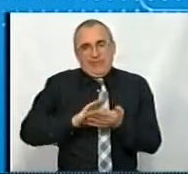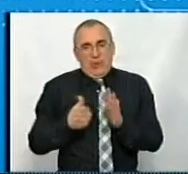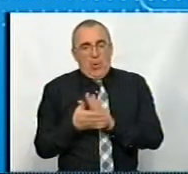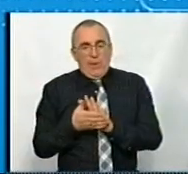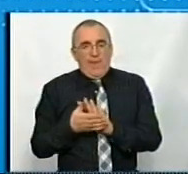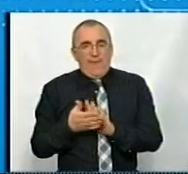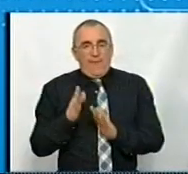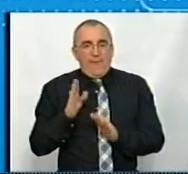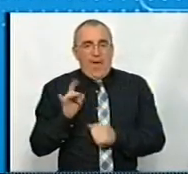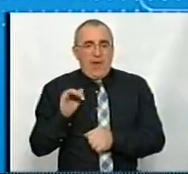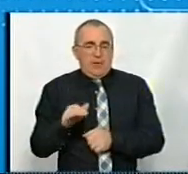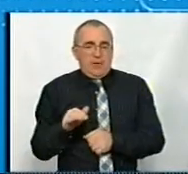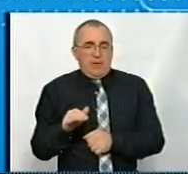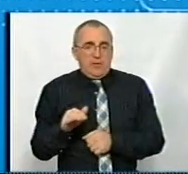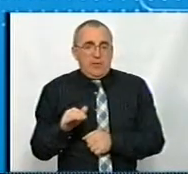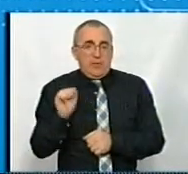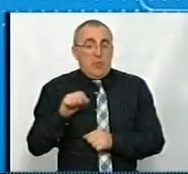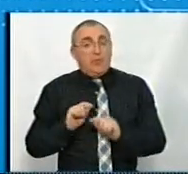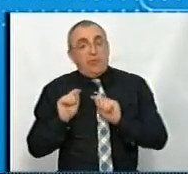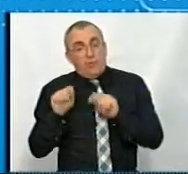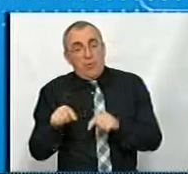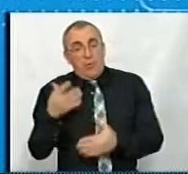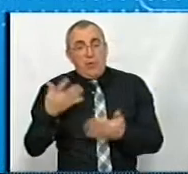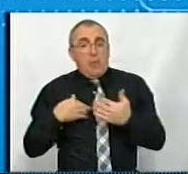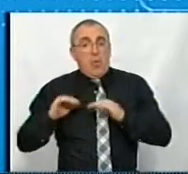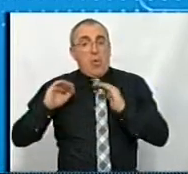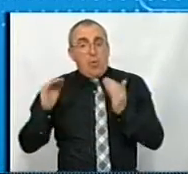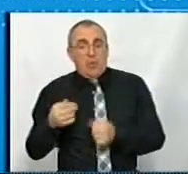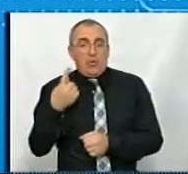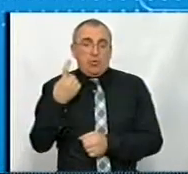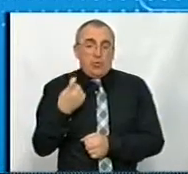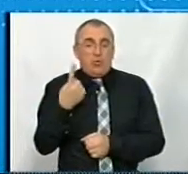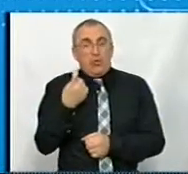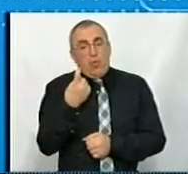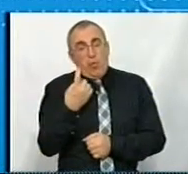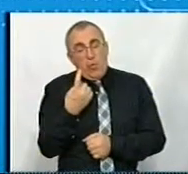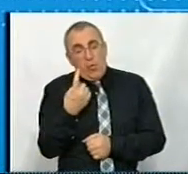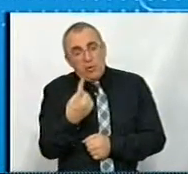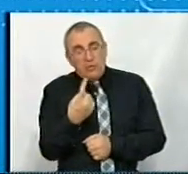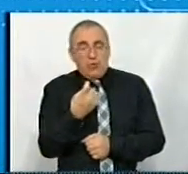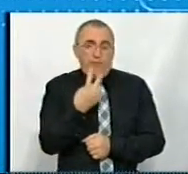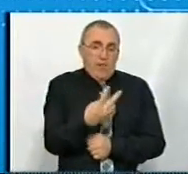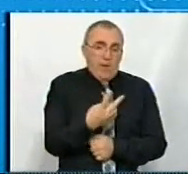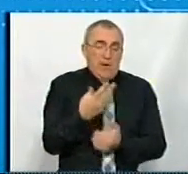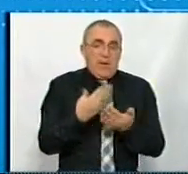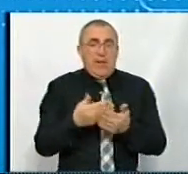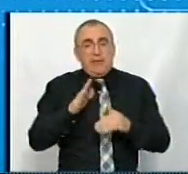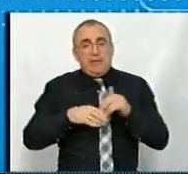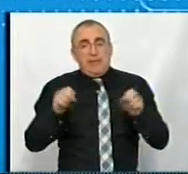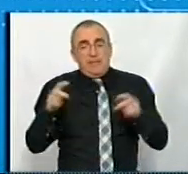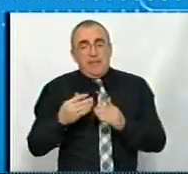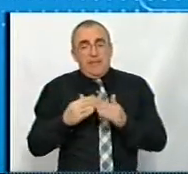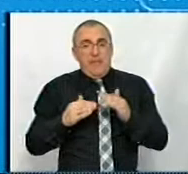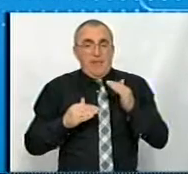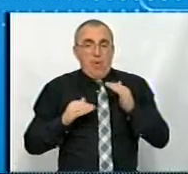вони можуть вступати, якщо ми обмежуємо там 100 або 101, 102 бали, є спеціальності, обмеження